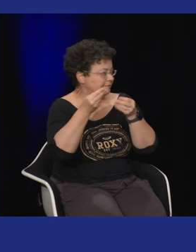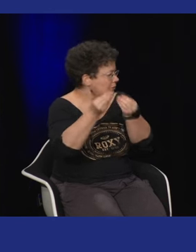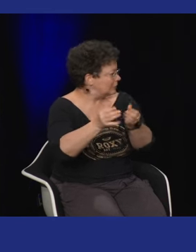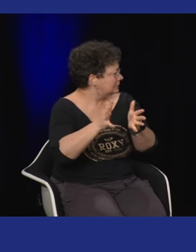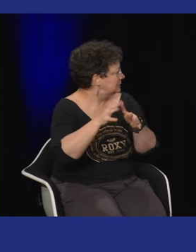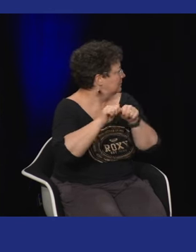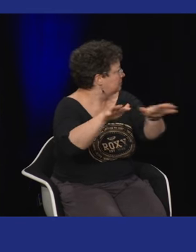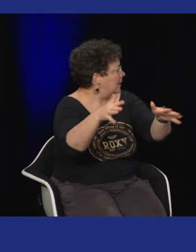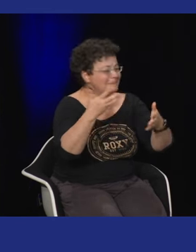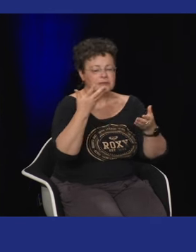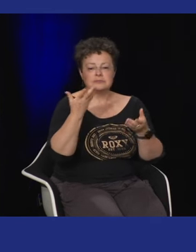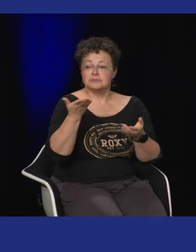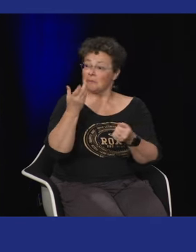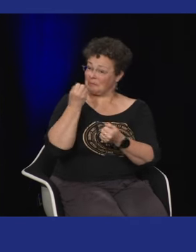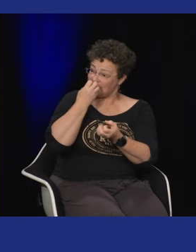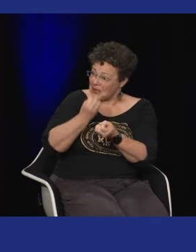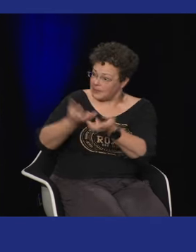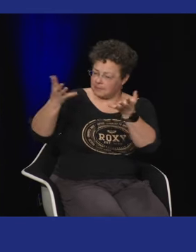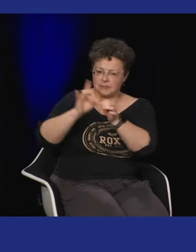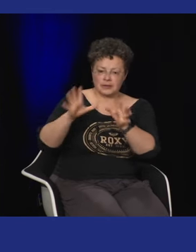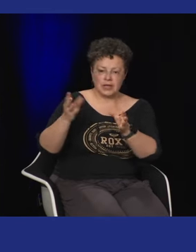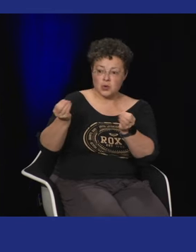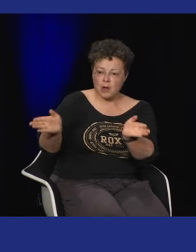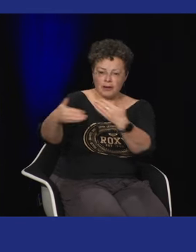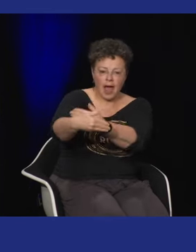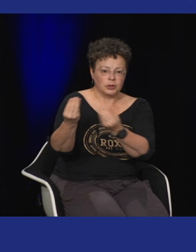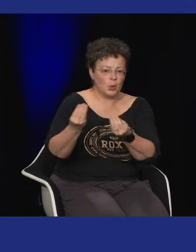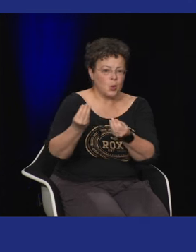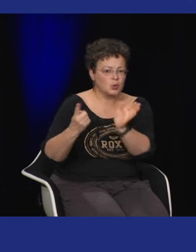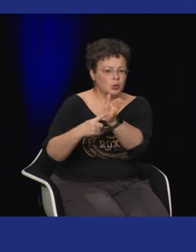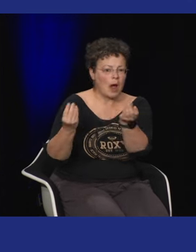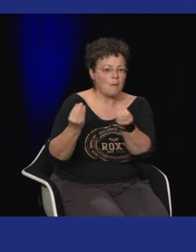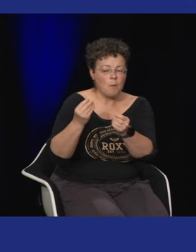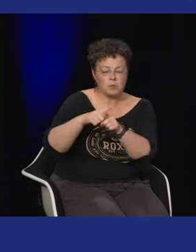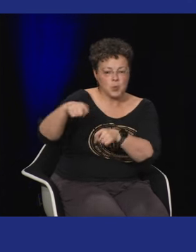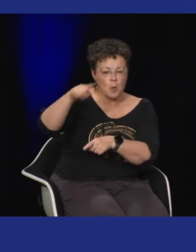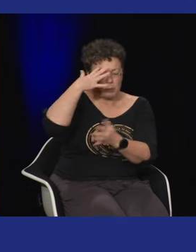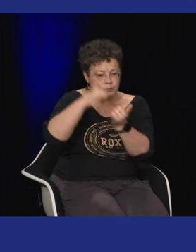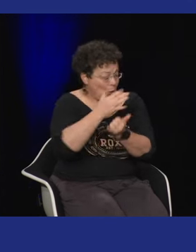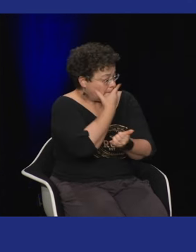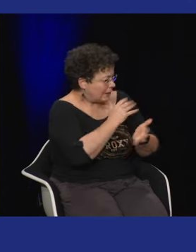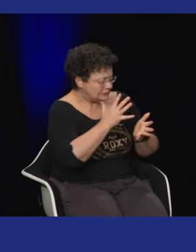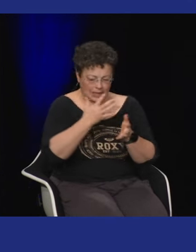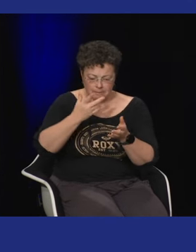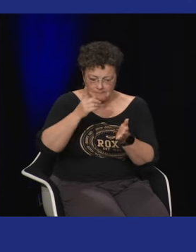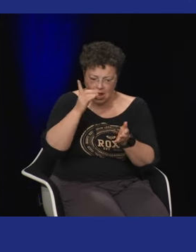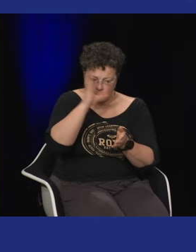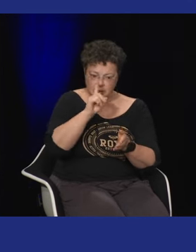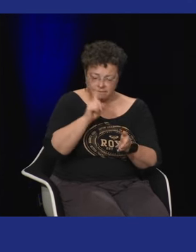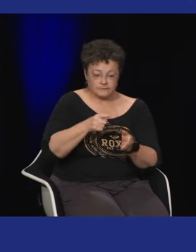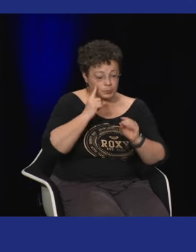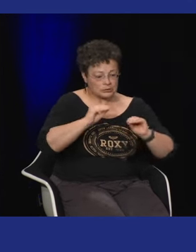voilà mais il y quand même des centaines de vues sur ces diffusions alors c'est bien que ça se développe et en même temps comment cadrer